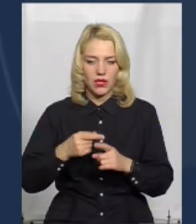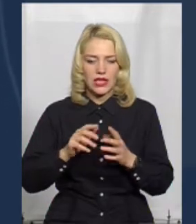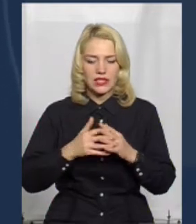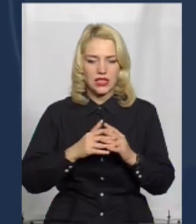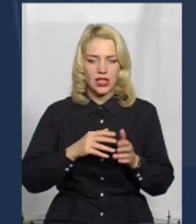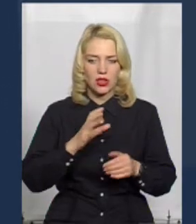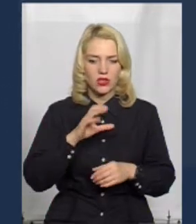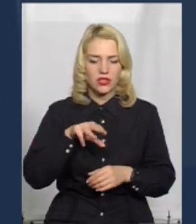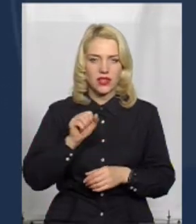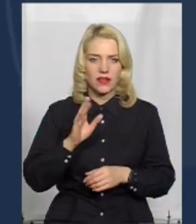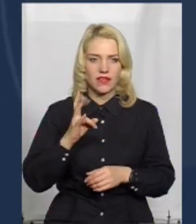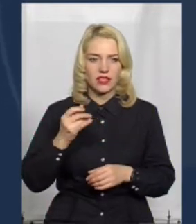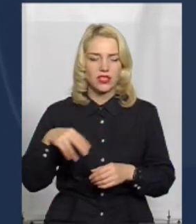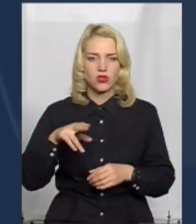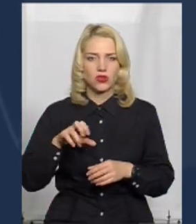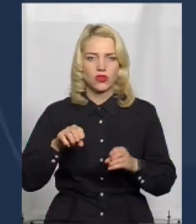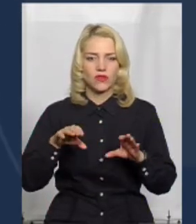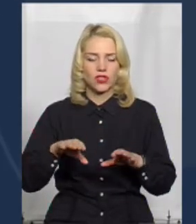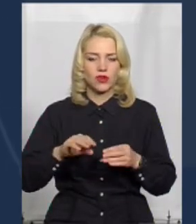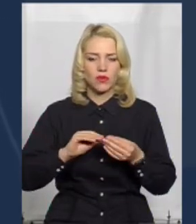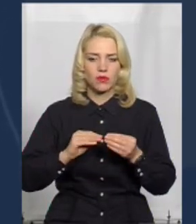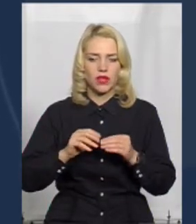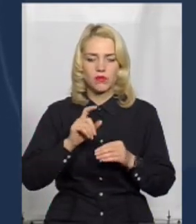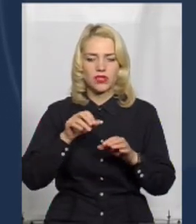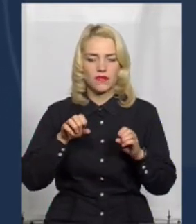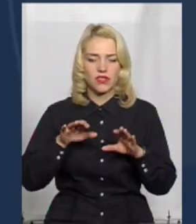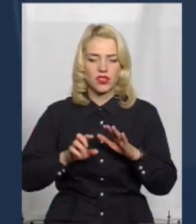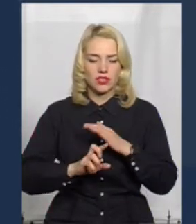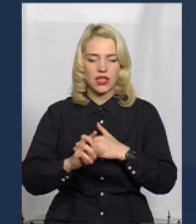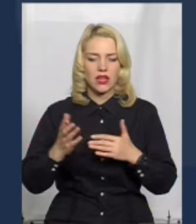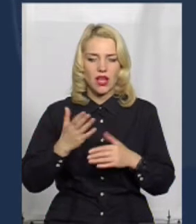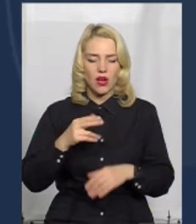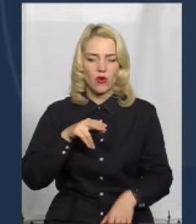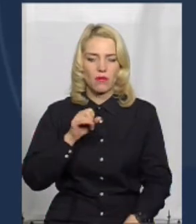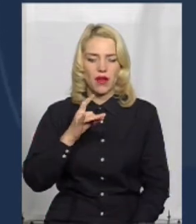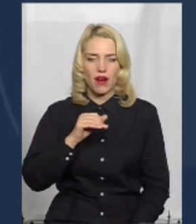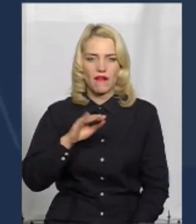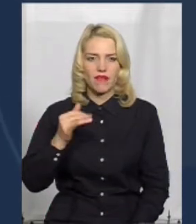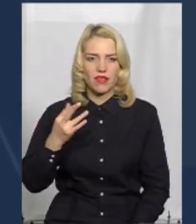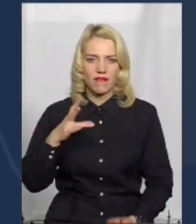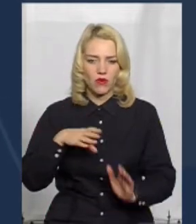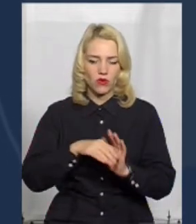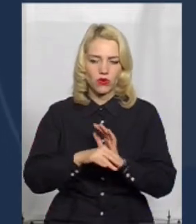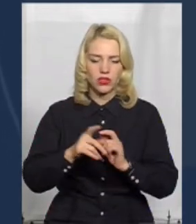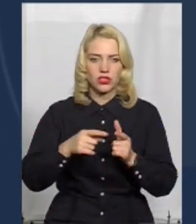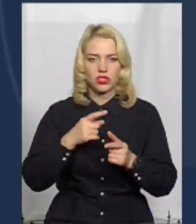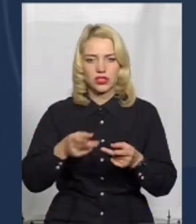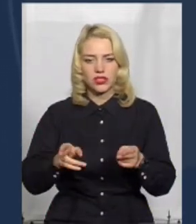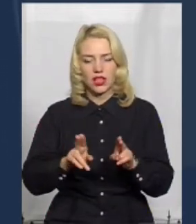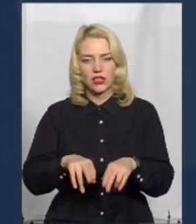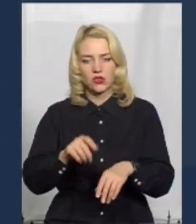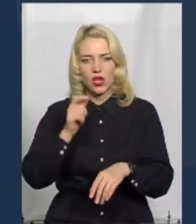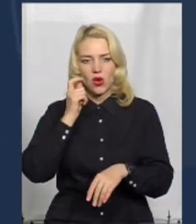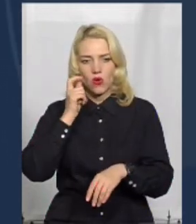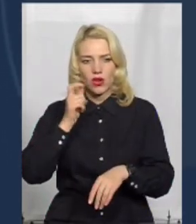села щодо вирішення проблеми з церквою місцевою, до якої парафії вона має відійти. Чи залишитися в